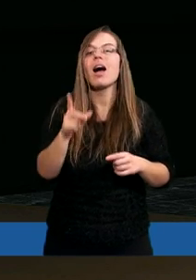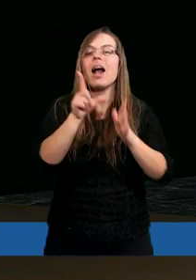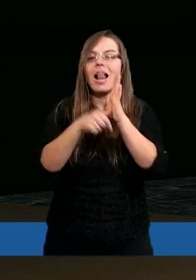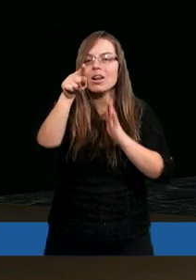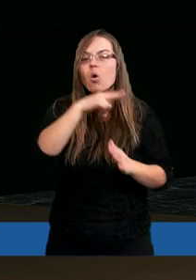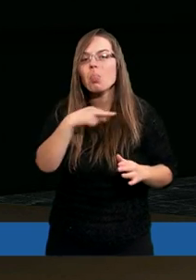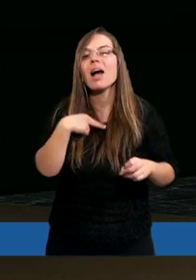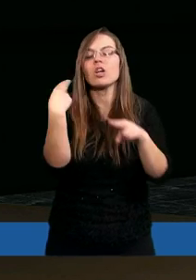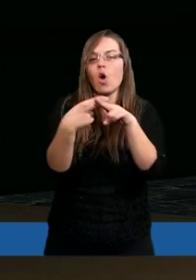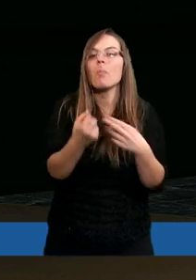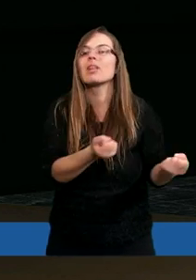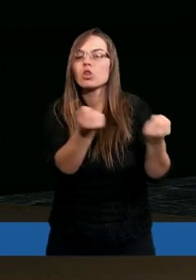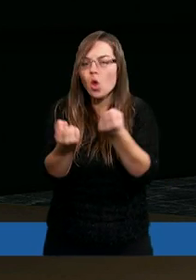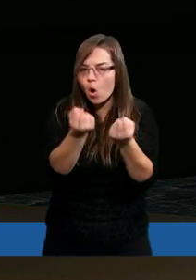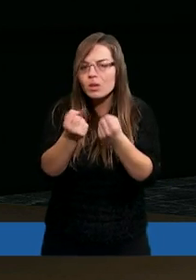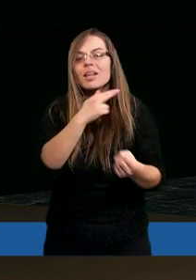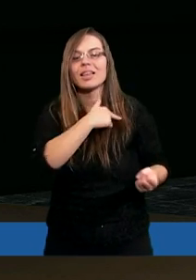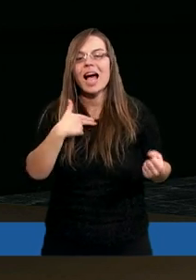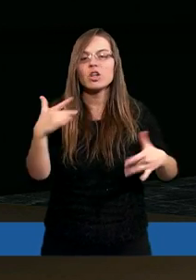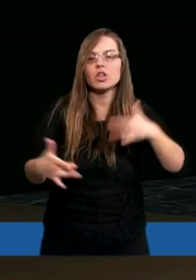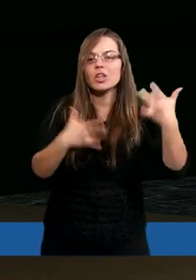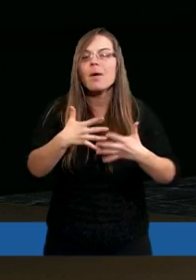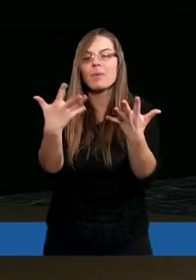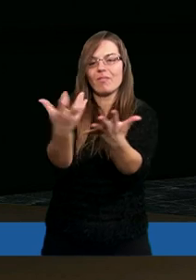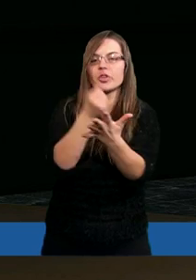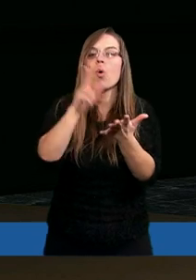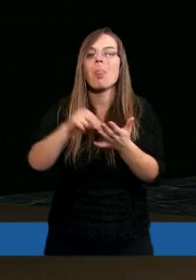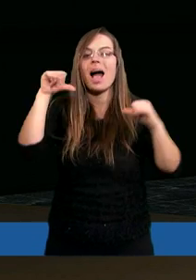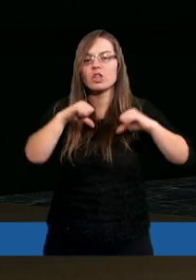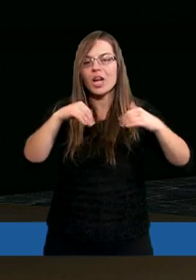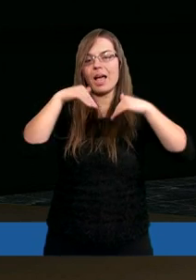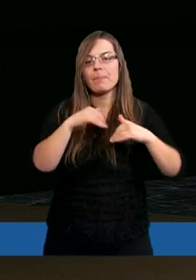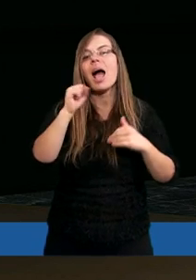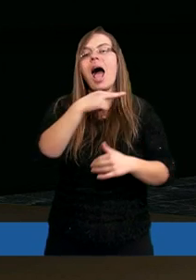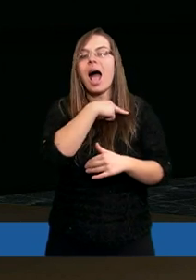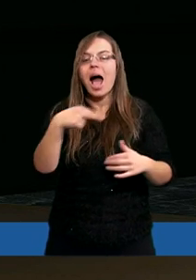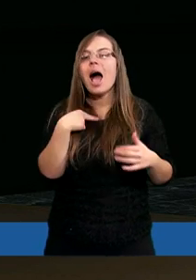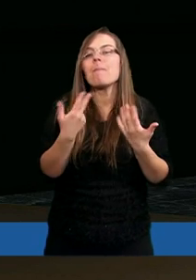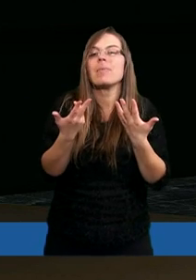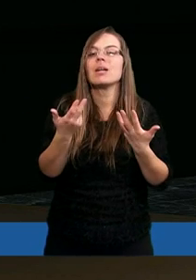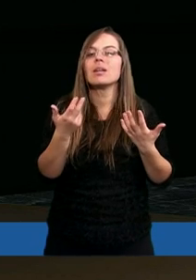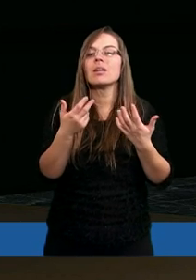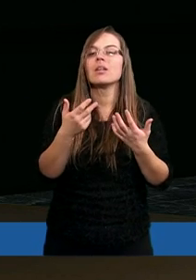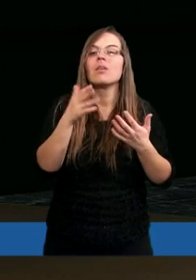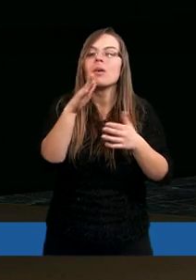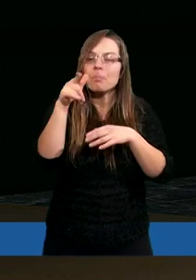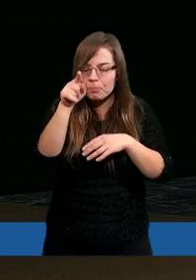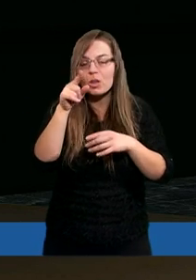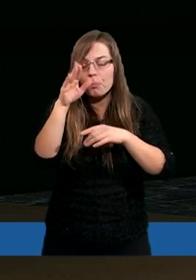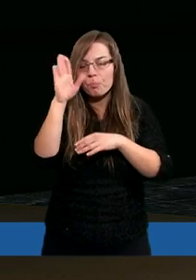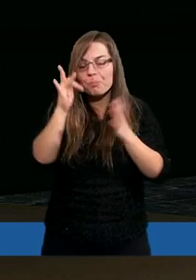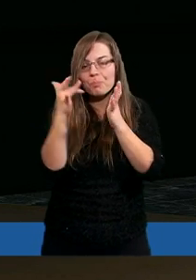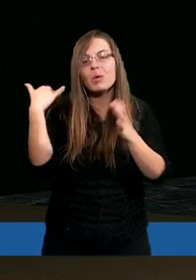lecz on nasze choroby nosił, nasze cierpienia wziął na siebie, a my mniemaliśmy, że jest